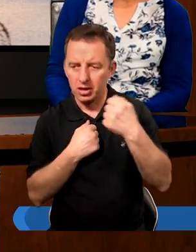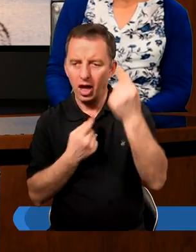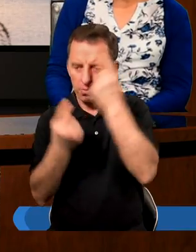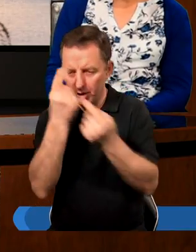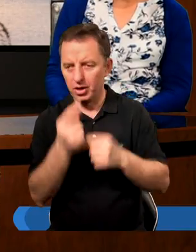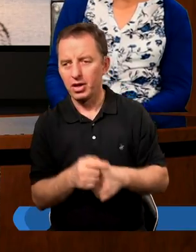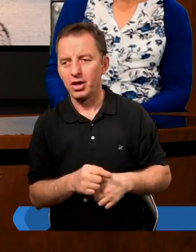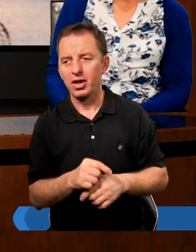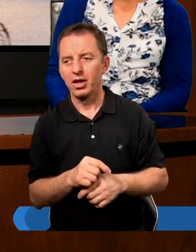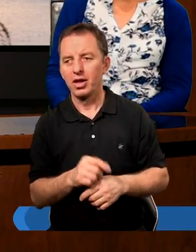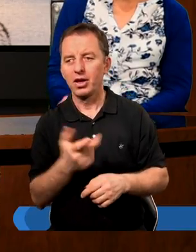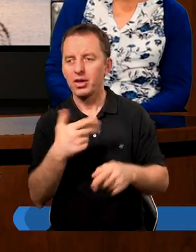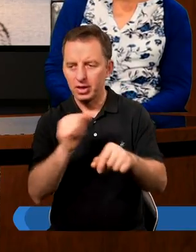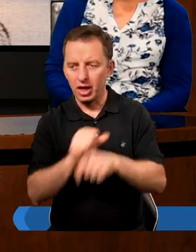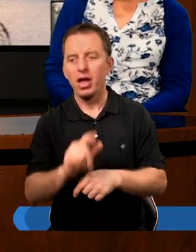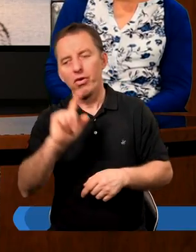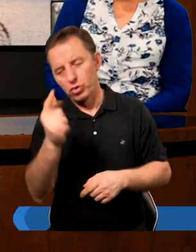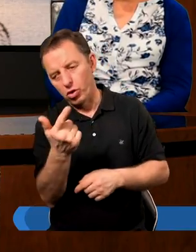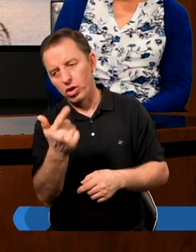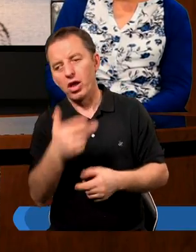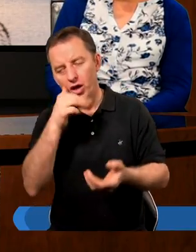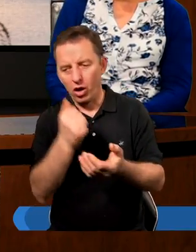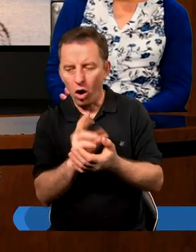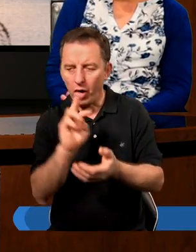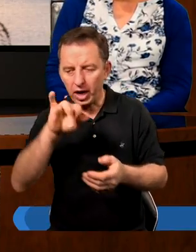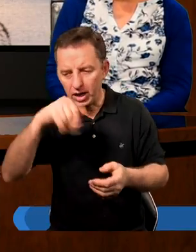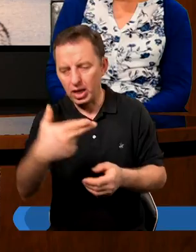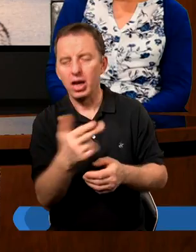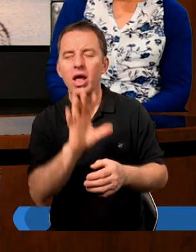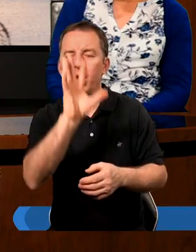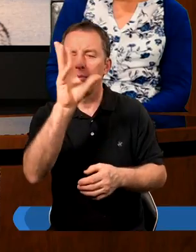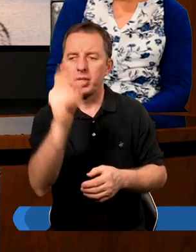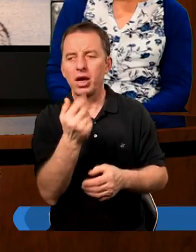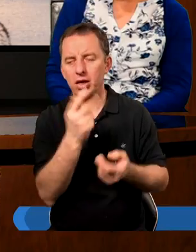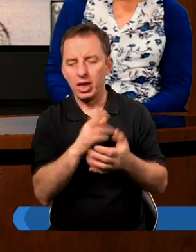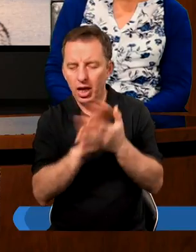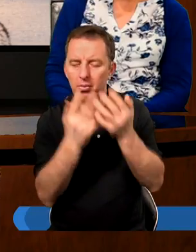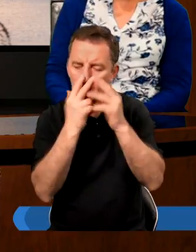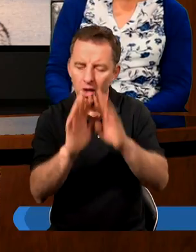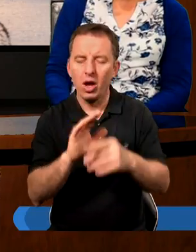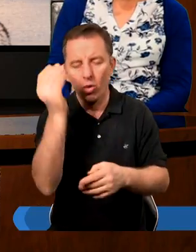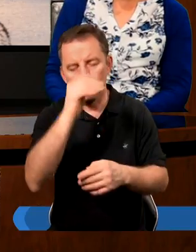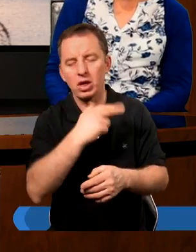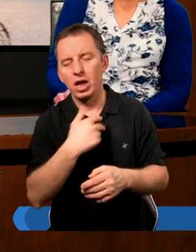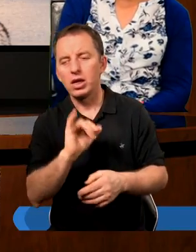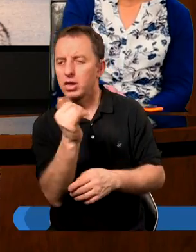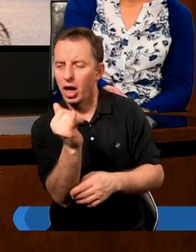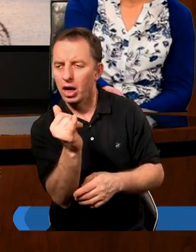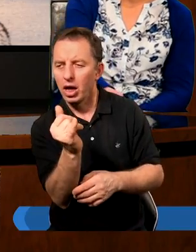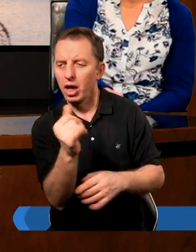Ja może dodam, bo jest w drugim liście do Koryntian, taki też piękny tekst, który pokazuje i uczy nas, jak